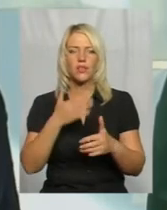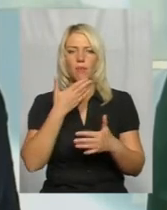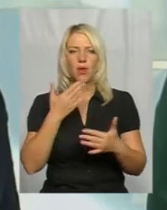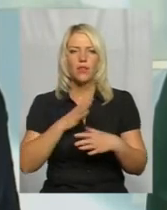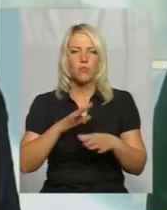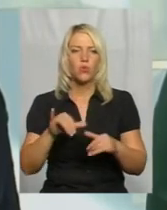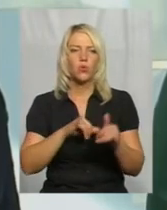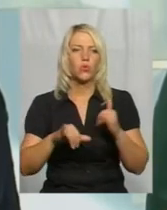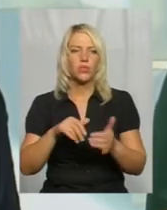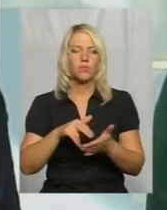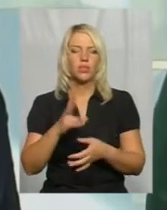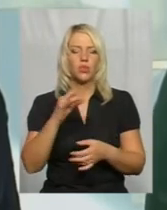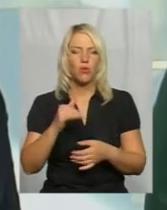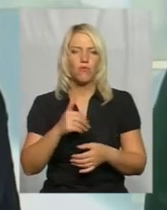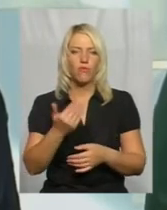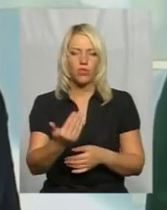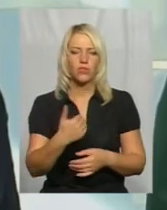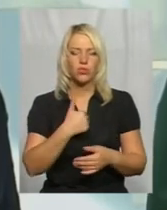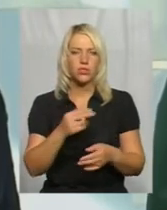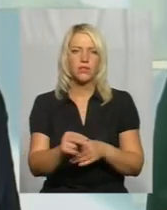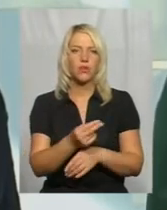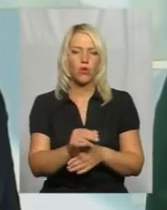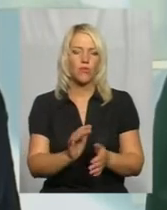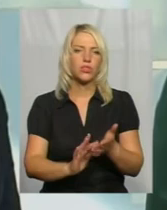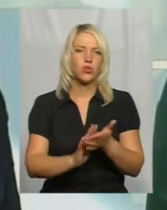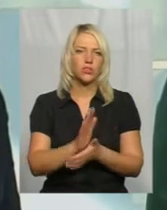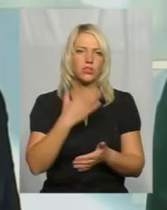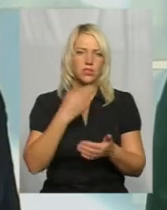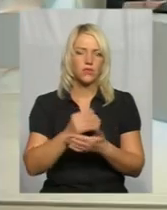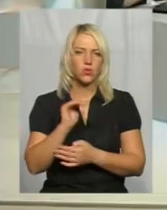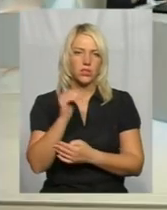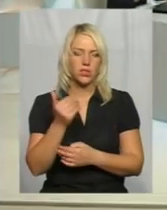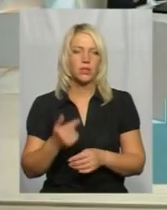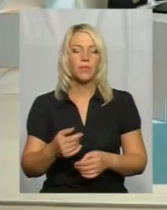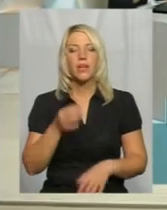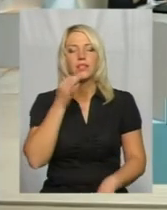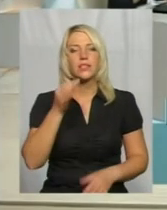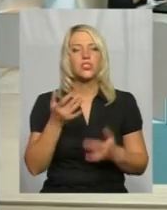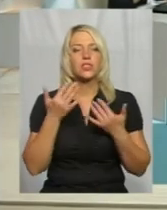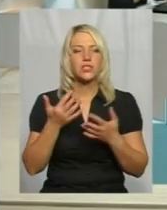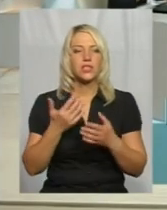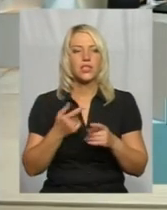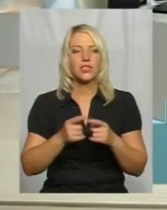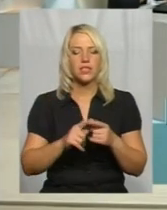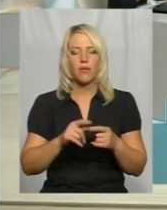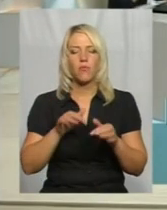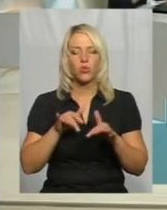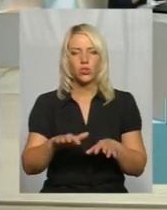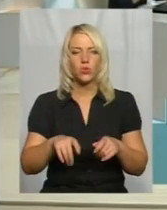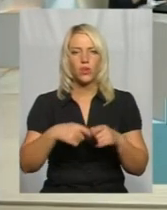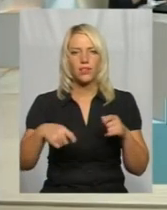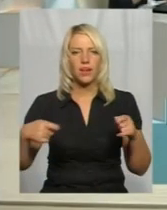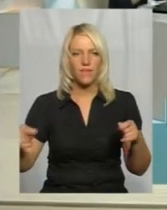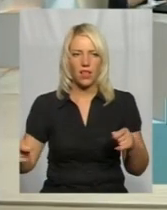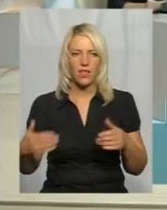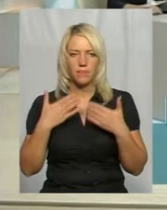дитиною, але вони хотіли цю дитину виховувати і ростити. А скажіть, наскільки тривала ця процедура, щоб з пологового будинку...